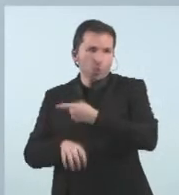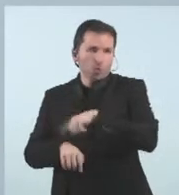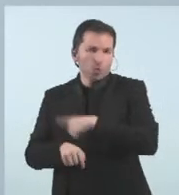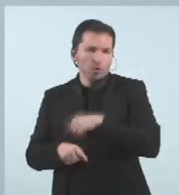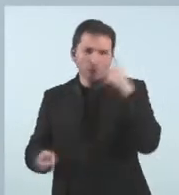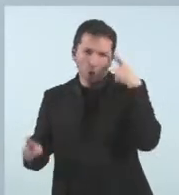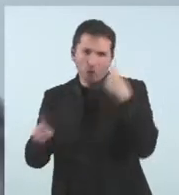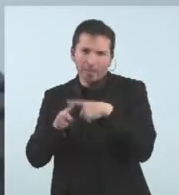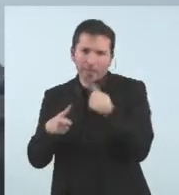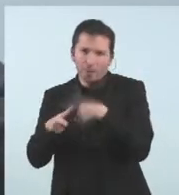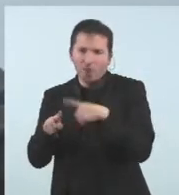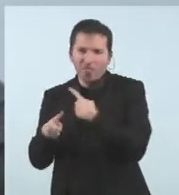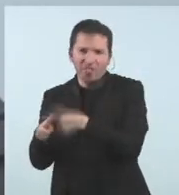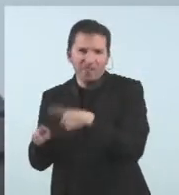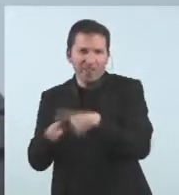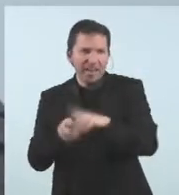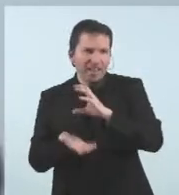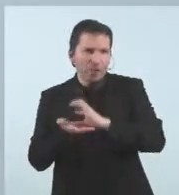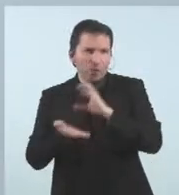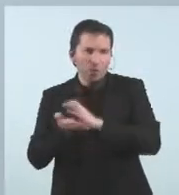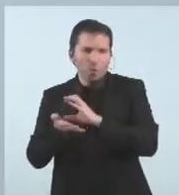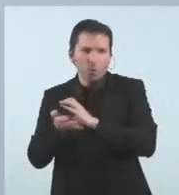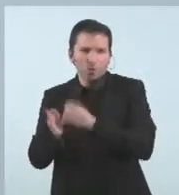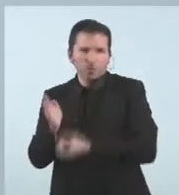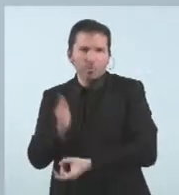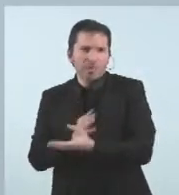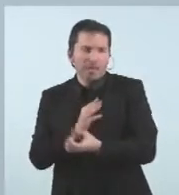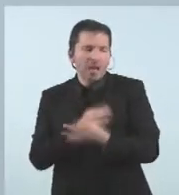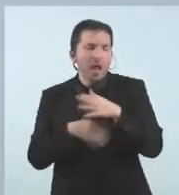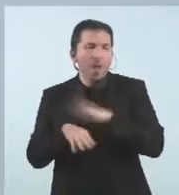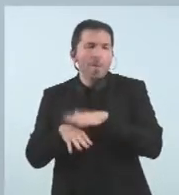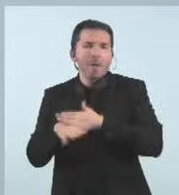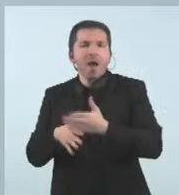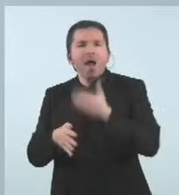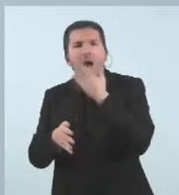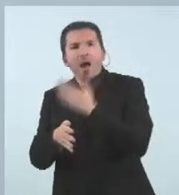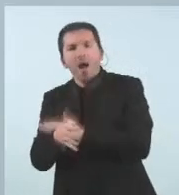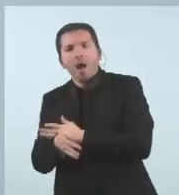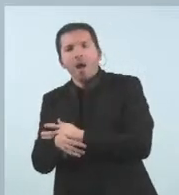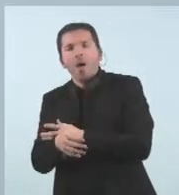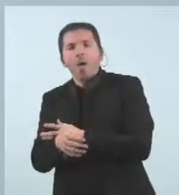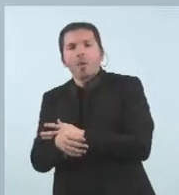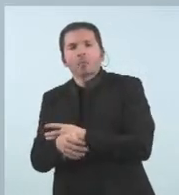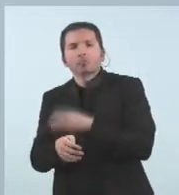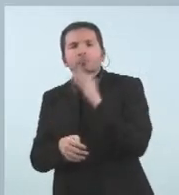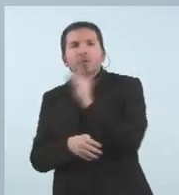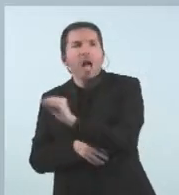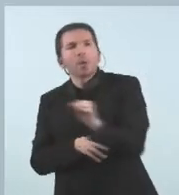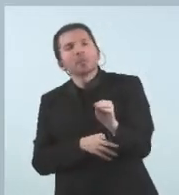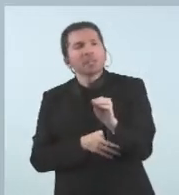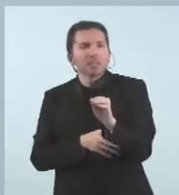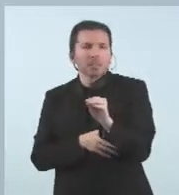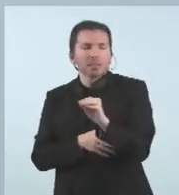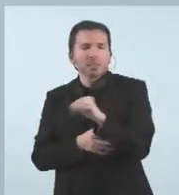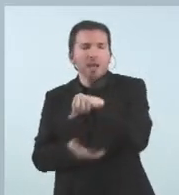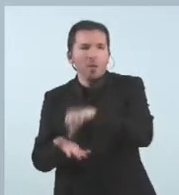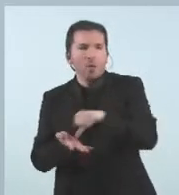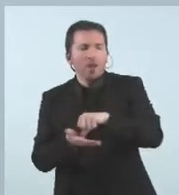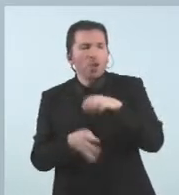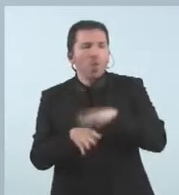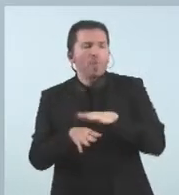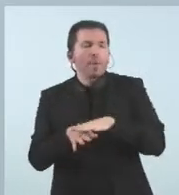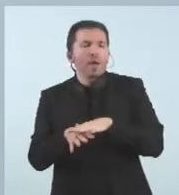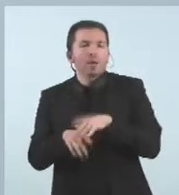l'objectiu és poder, quan abans, millor avisar els ciutadans sobre aquestes formacions de capacitació perquè puguin també organitzar-se.